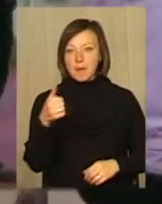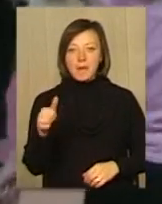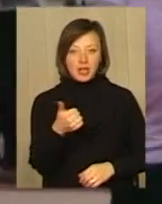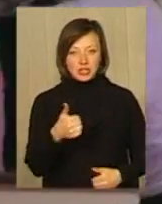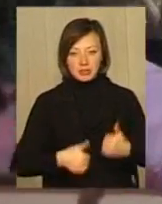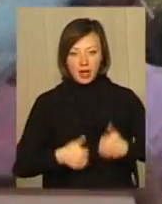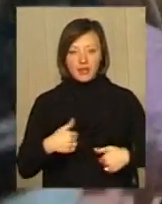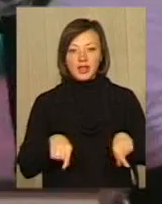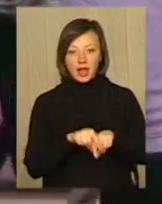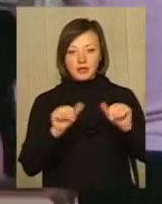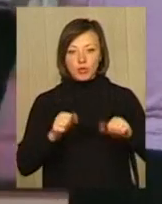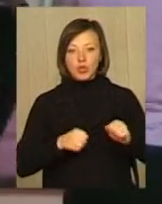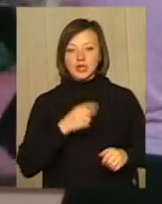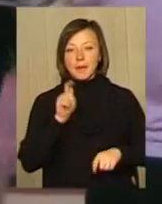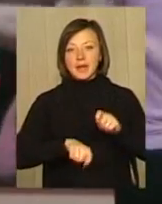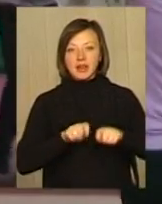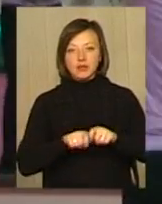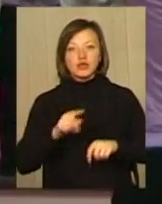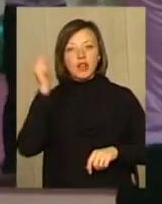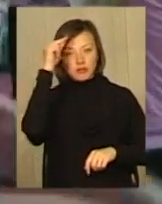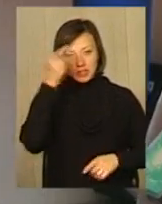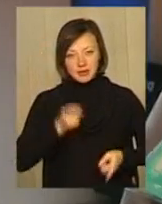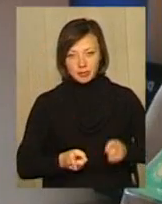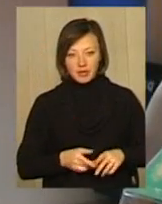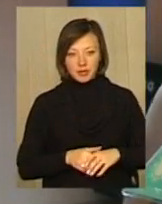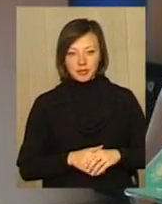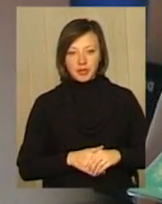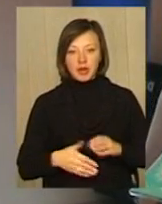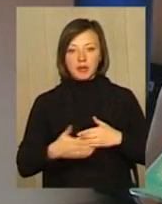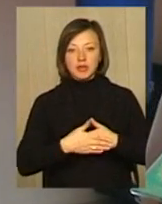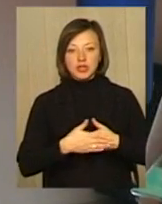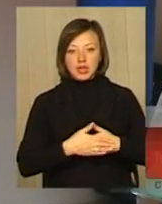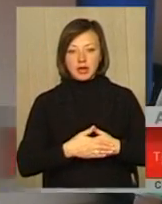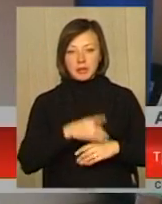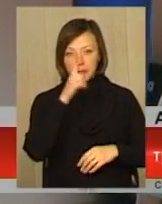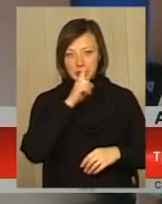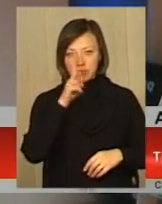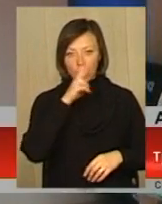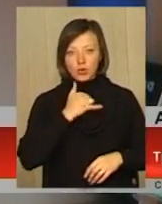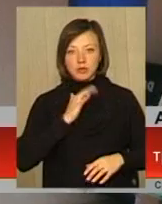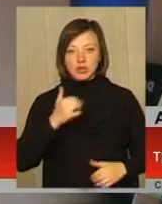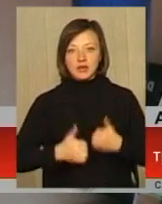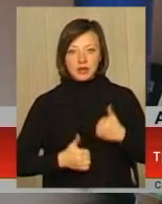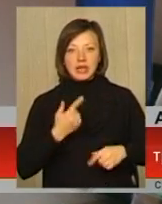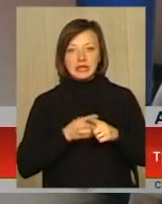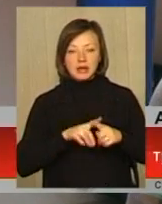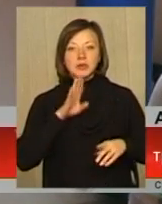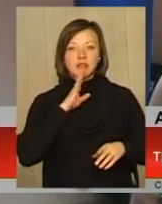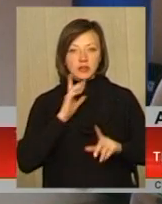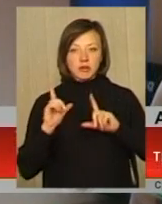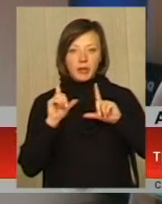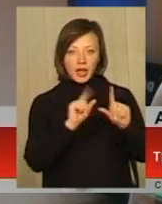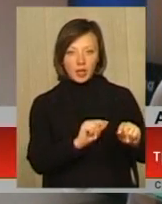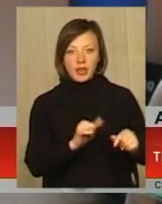чому б ні? Тільки в такий спосіб можна перевірити, чого насправді навчився. У ближайших місяцях у нас будуть соревнування, і я з цими дівчатками